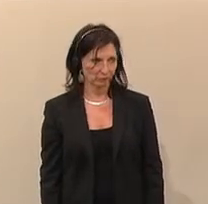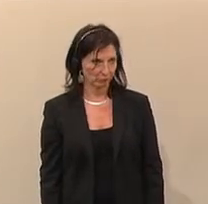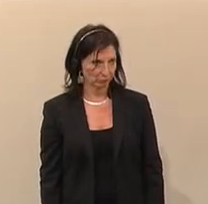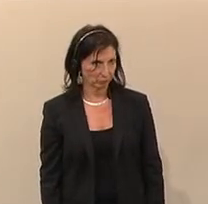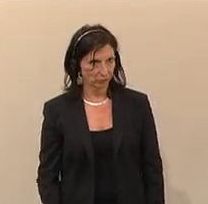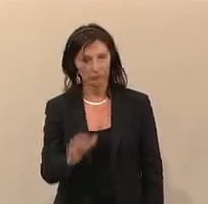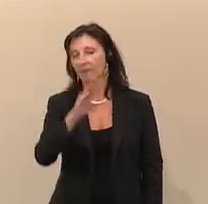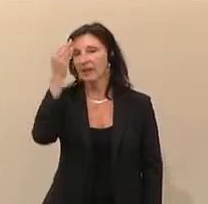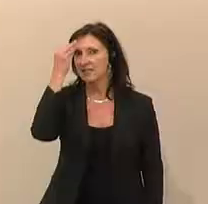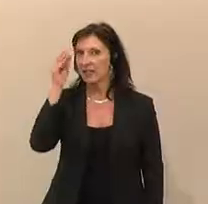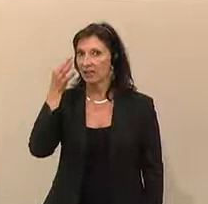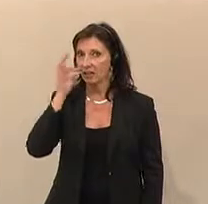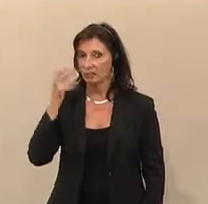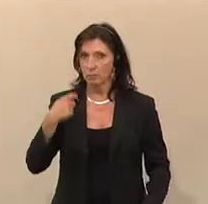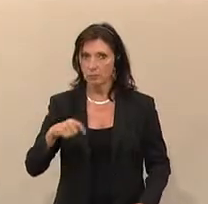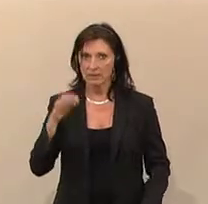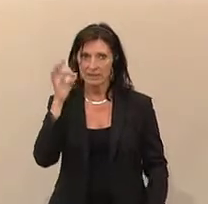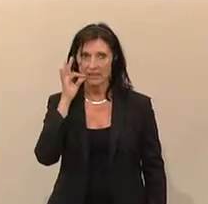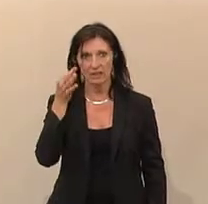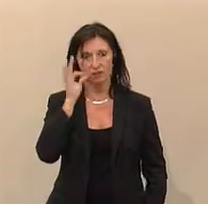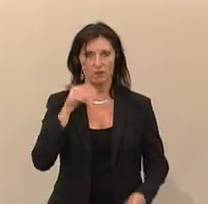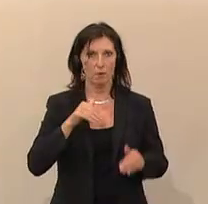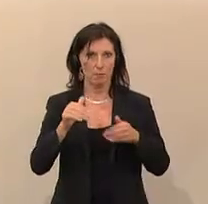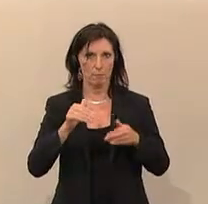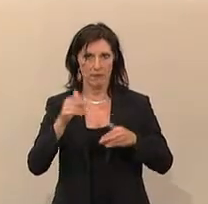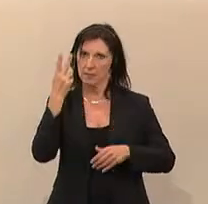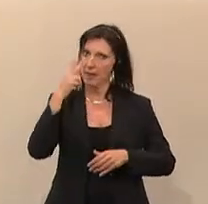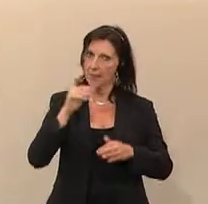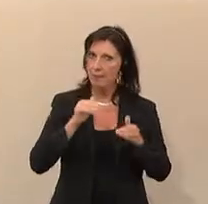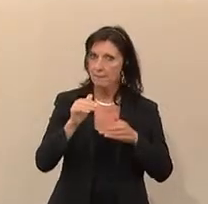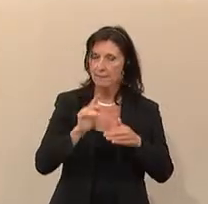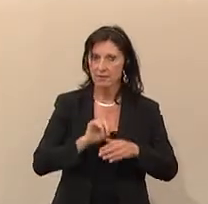Sehr geehrte Frau Präsidentin, Frau Minister, Herr Minister Hohes Haus,